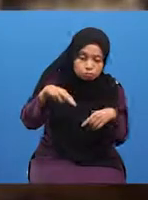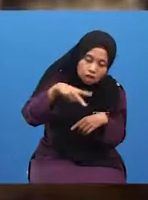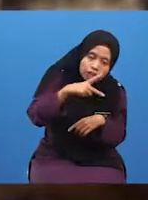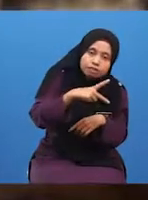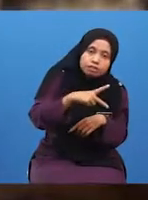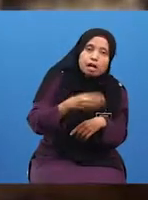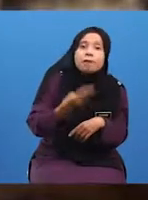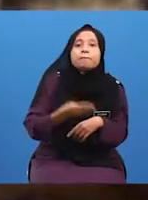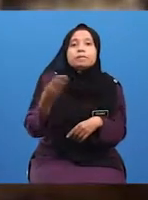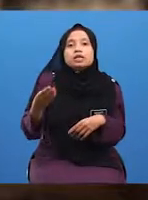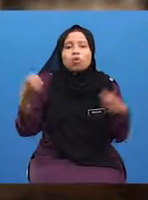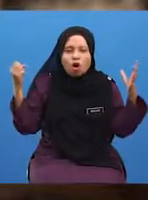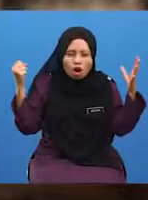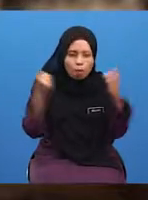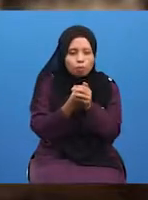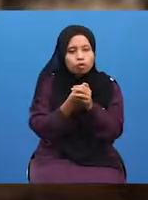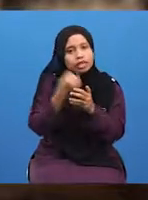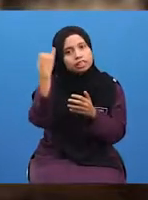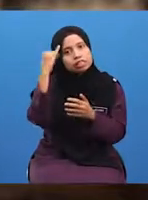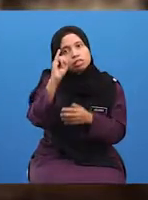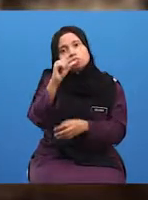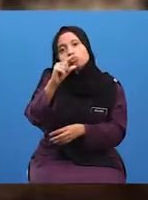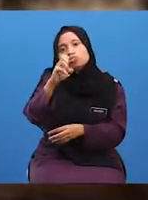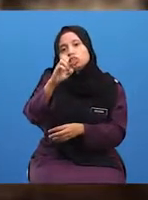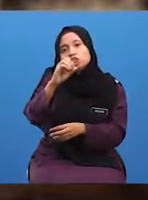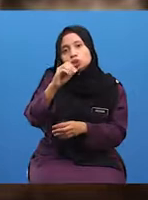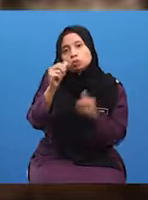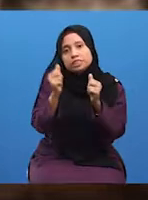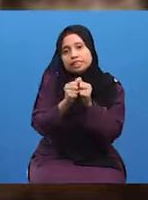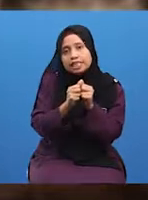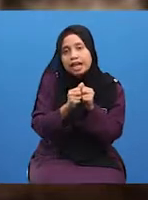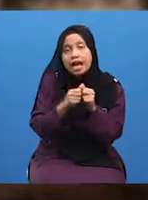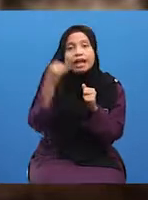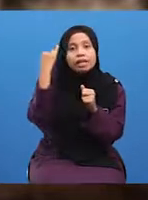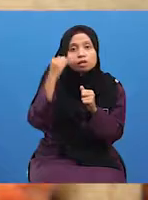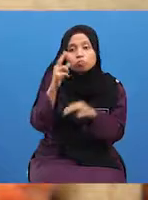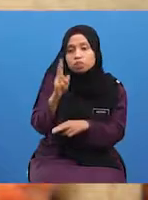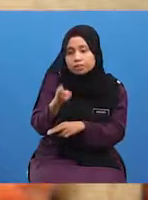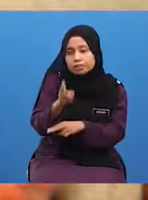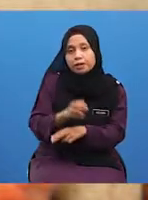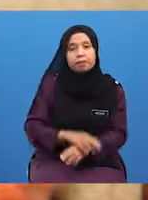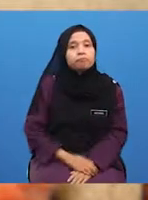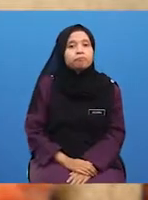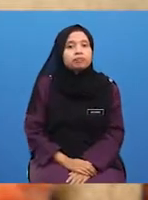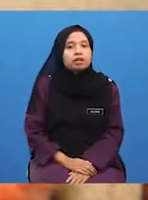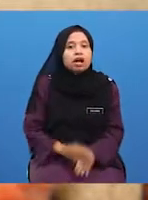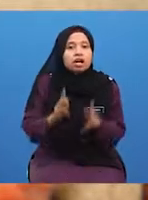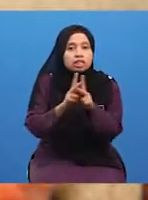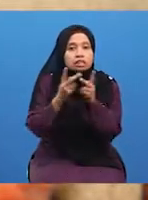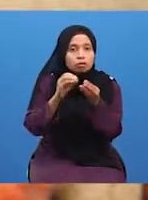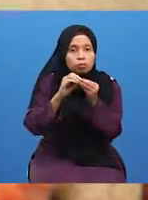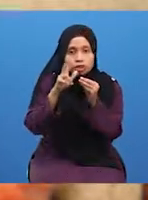Beliau menggabungkan ilmu geografi dengan ilmu sejarah. Kitab yang